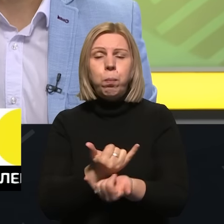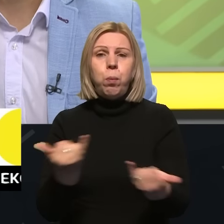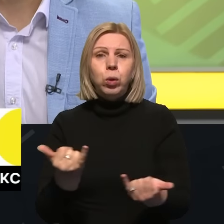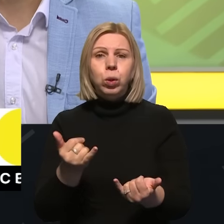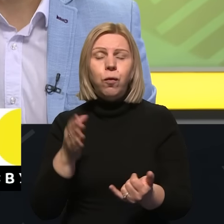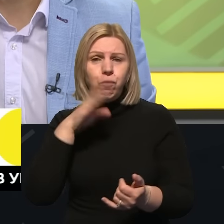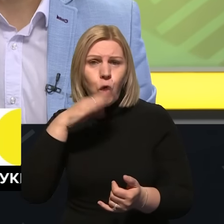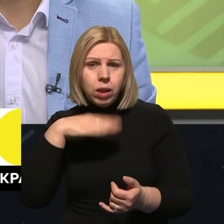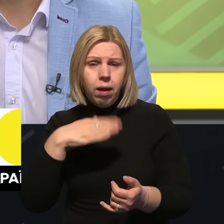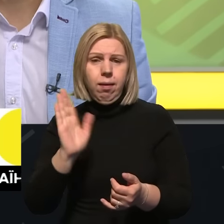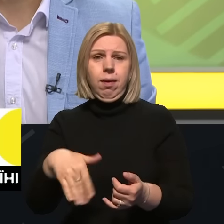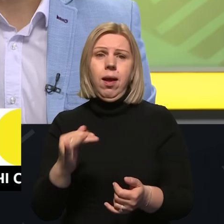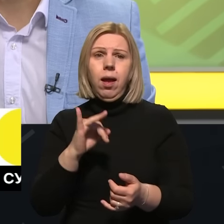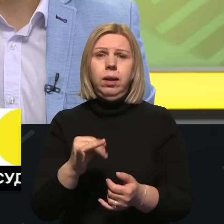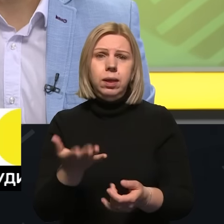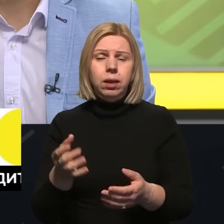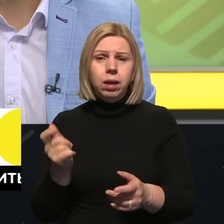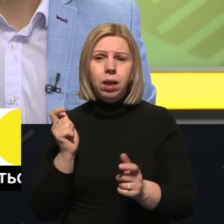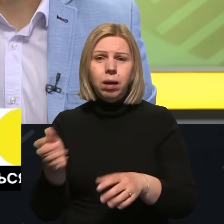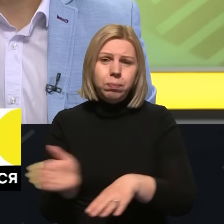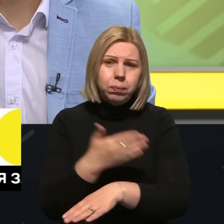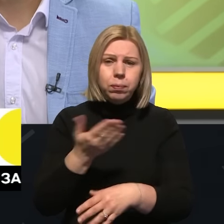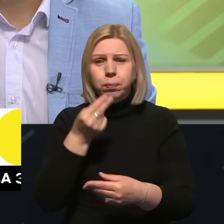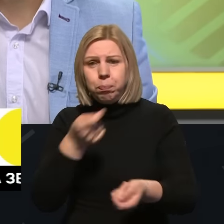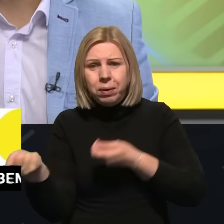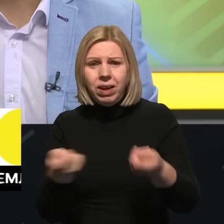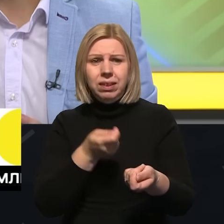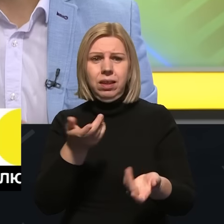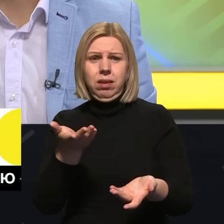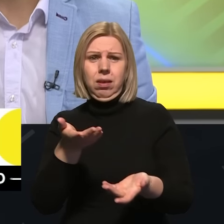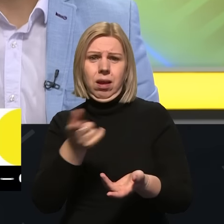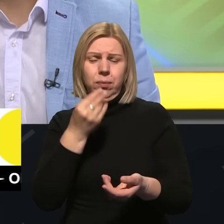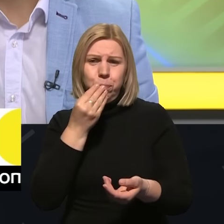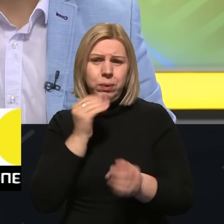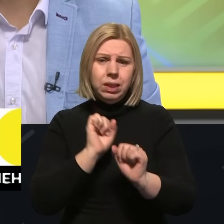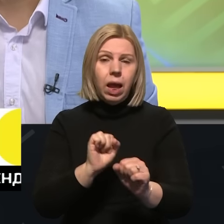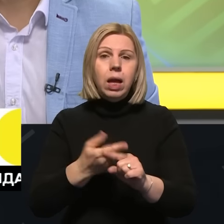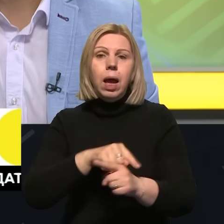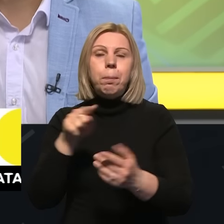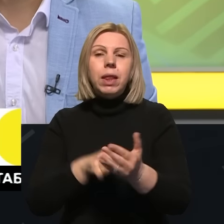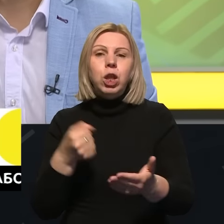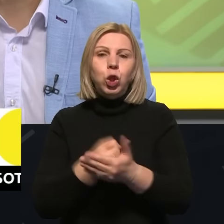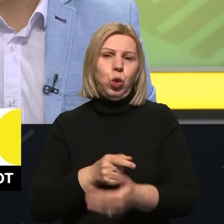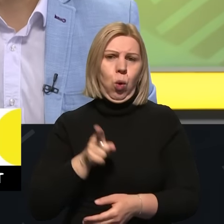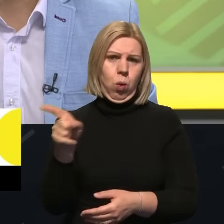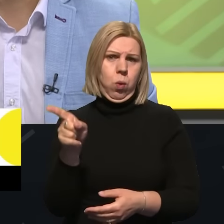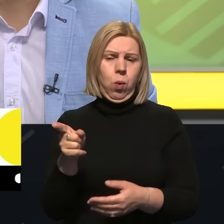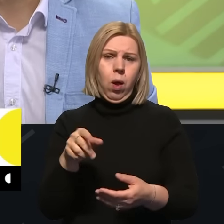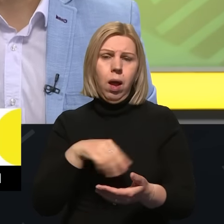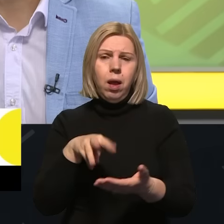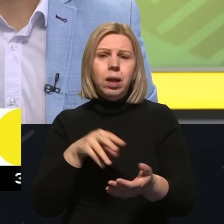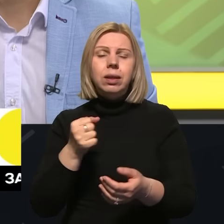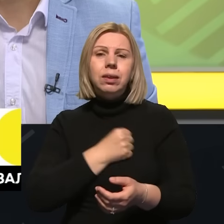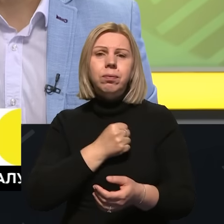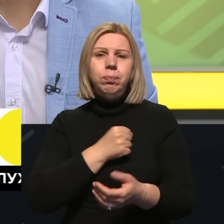водопостачання, і перевезення якихось продуктів, захисту. Однак це питання більше до міських і військово